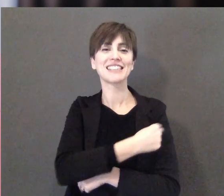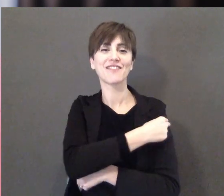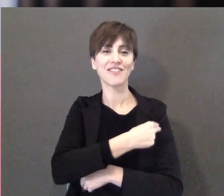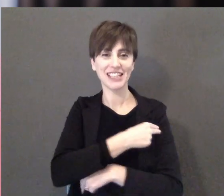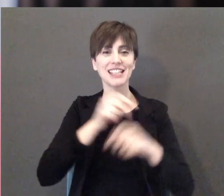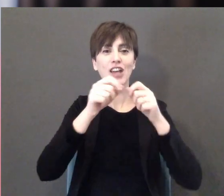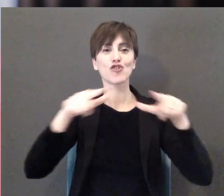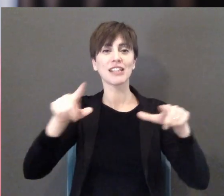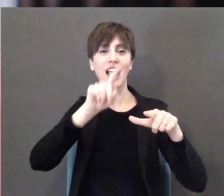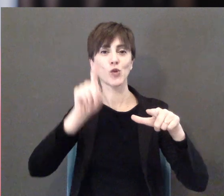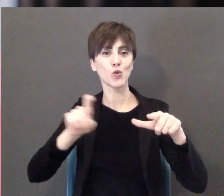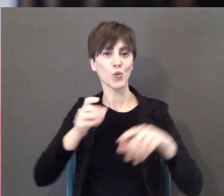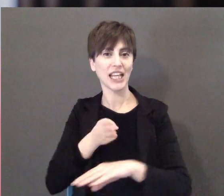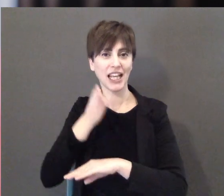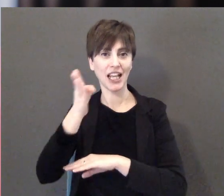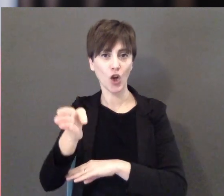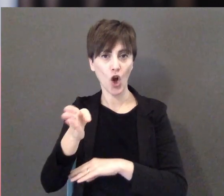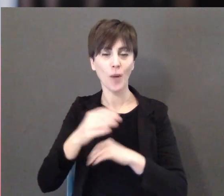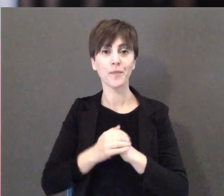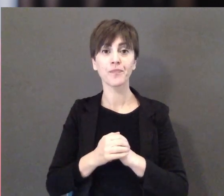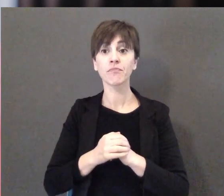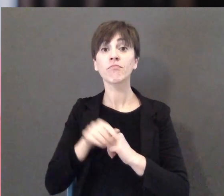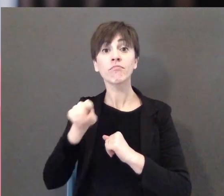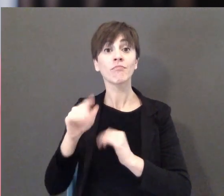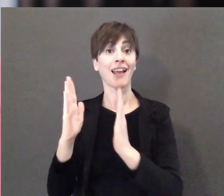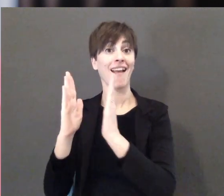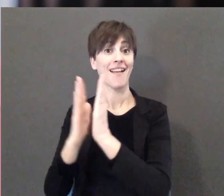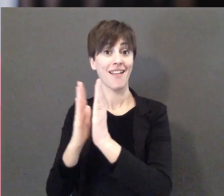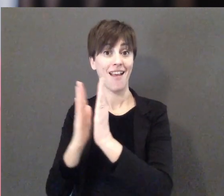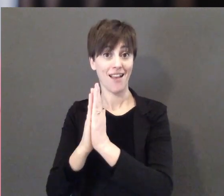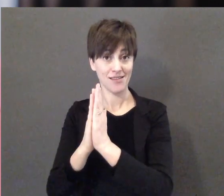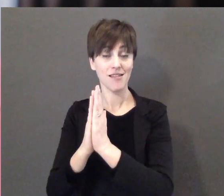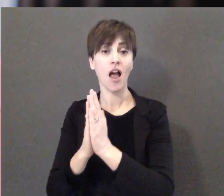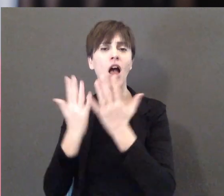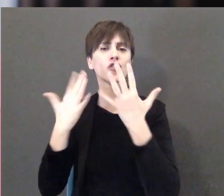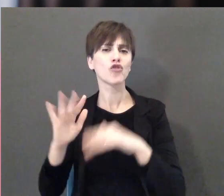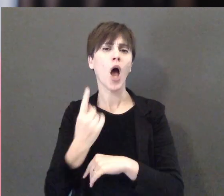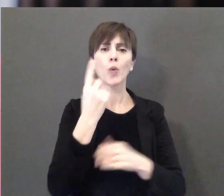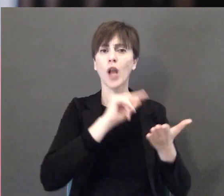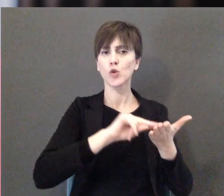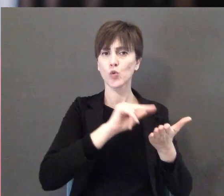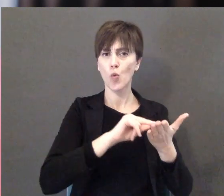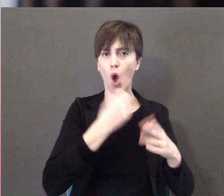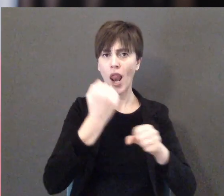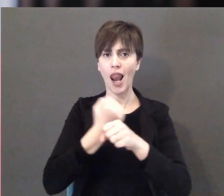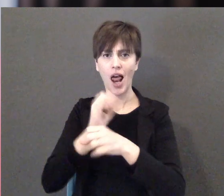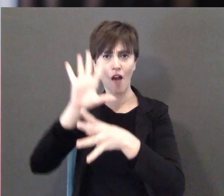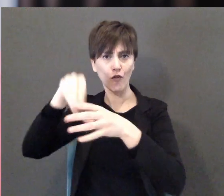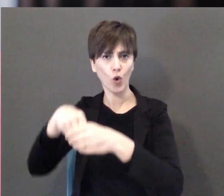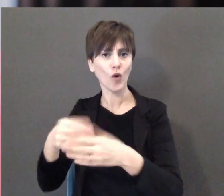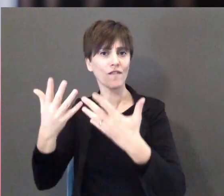siamo andati in una scuola in una chiesa dove aveva fatto il lavoro la scuola